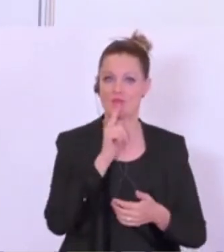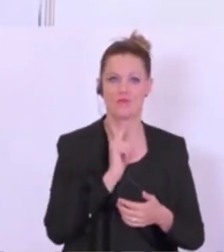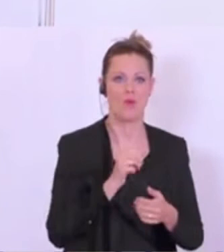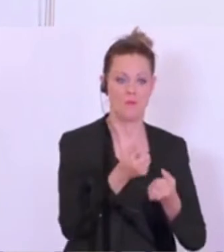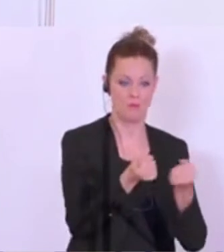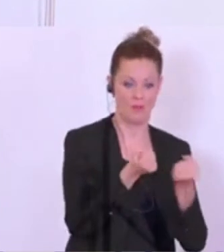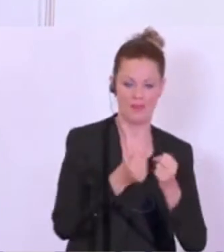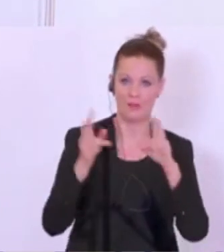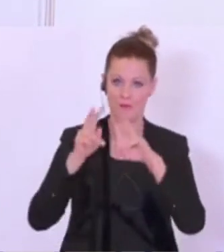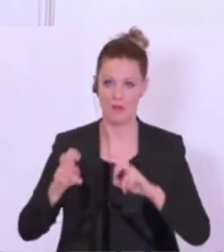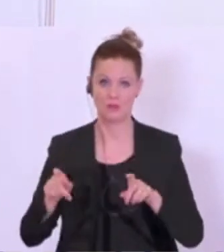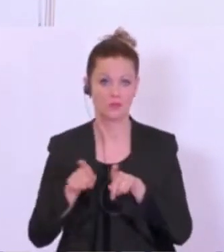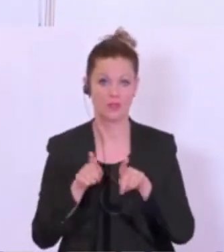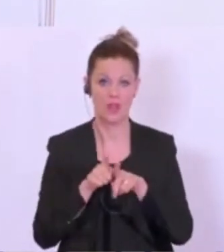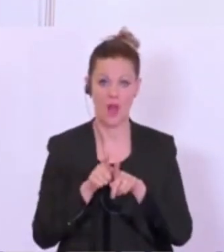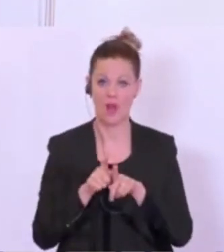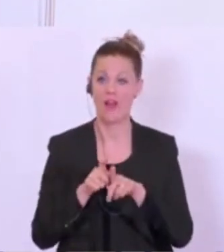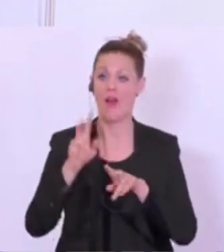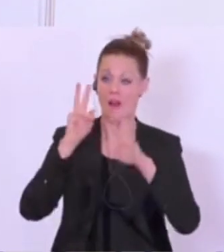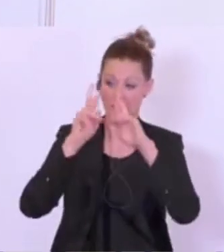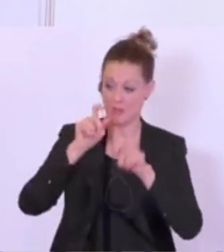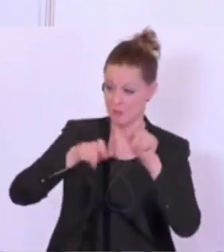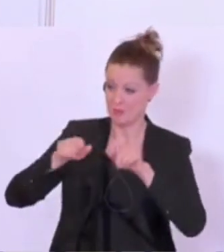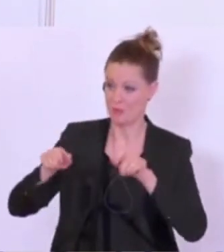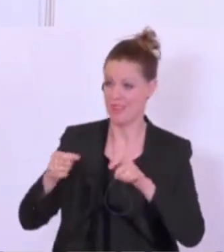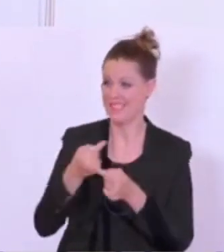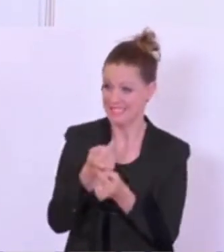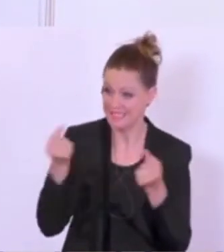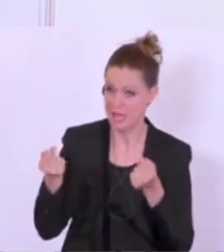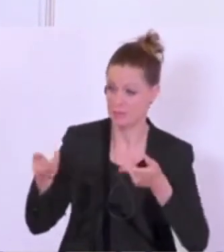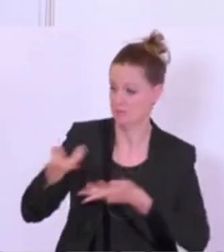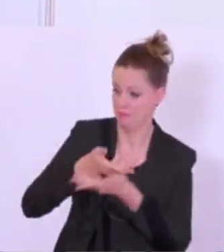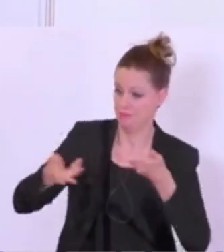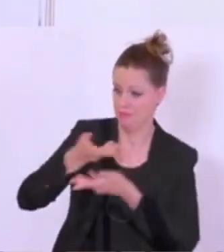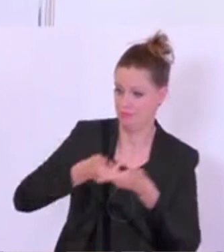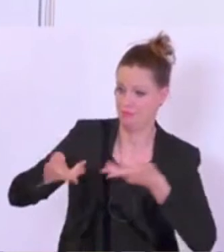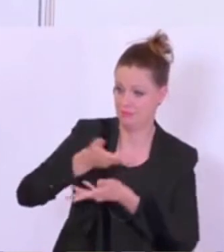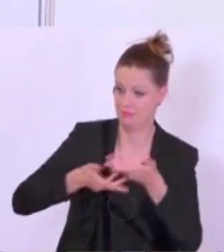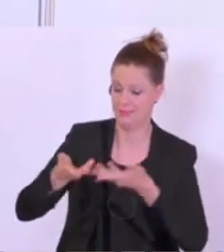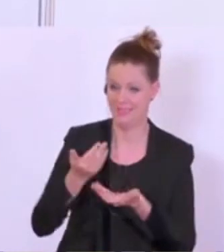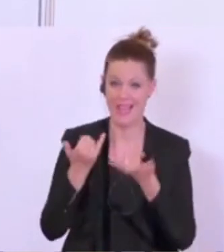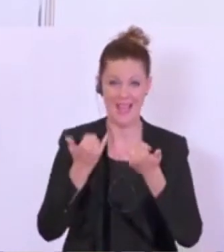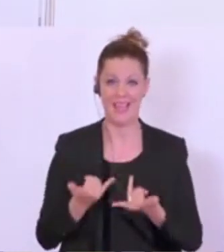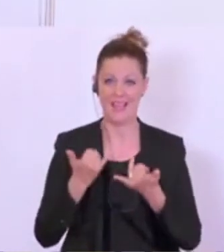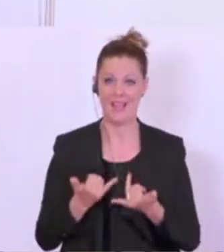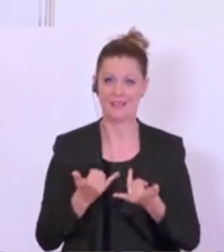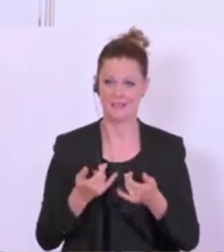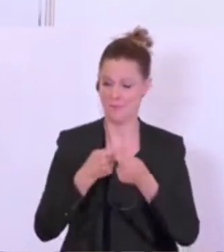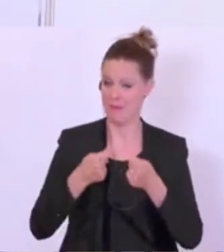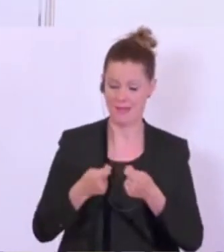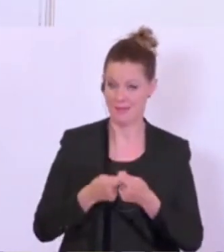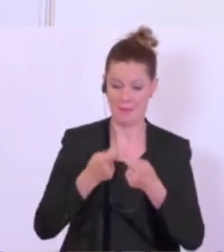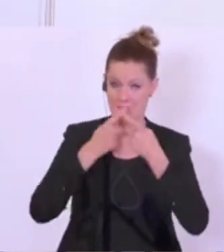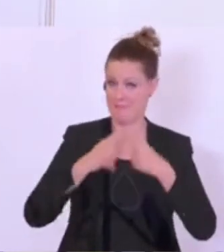Forschung, sondern auch zwischen den Forscherinnen und Forschern, weil dadurch Ideen generiert werden. Wir müssen mit sehr unkonventionellen Maßnahmen arbeiten.